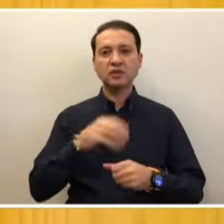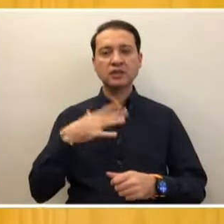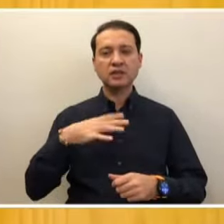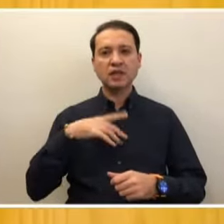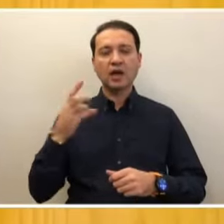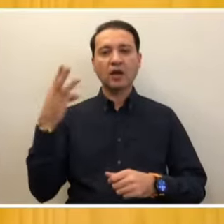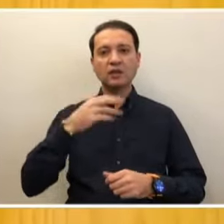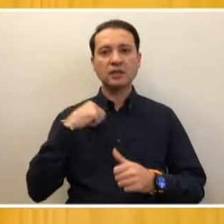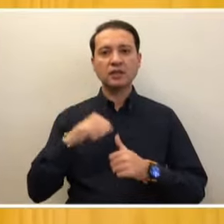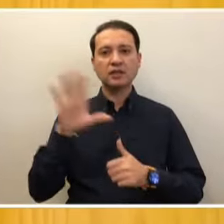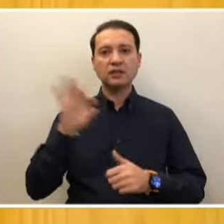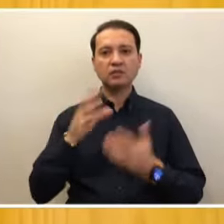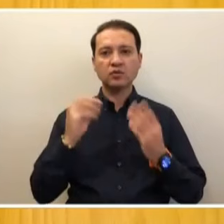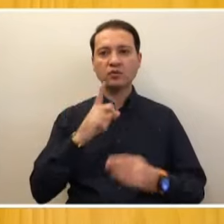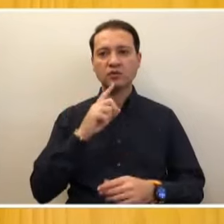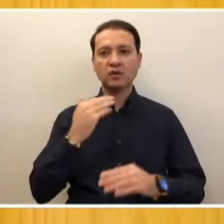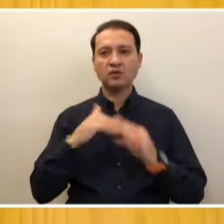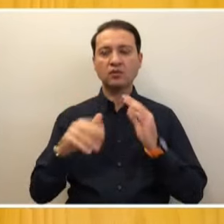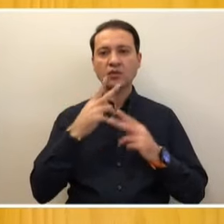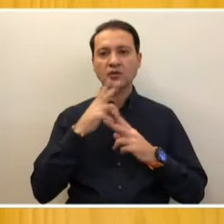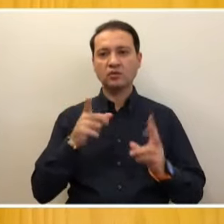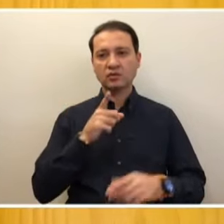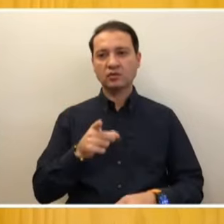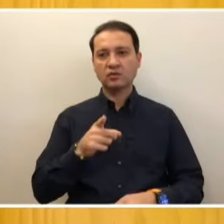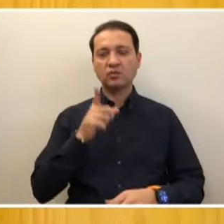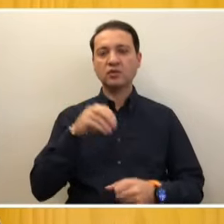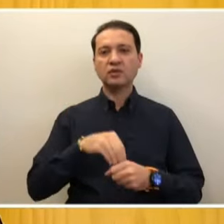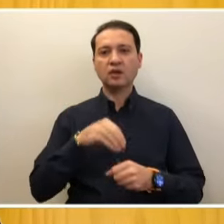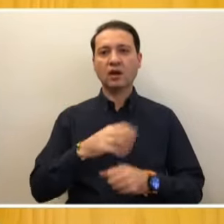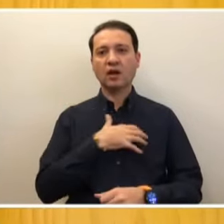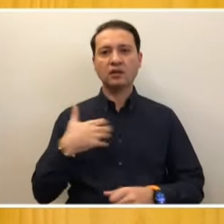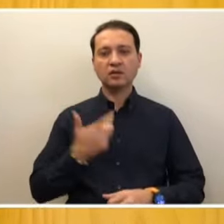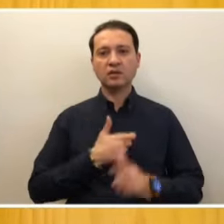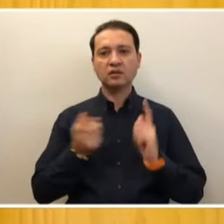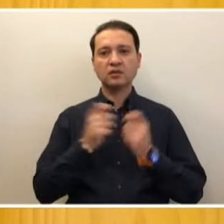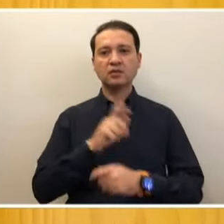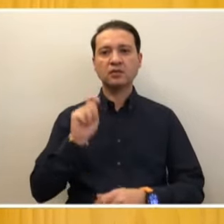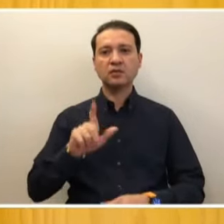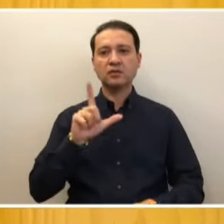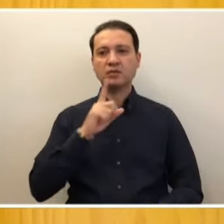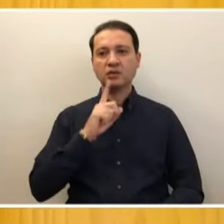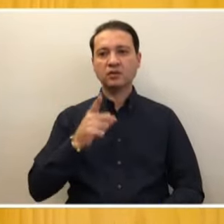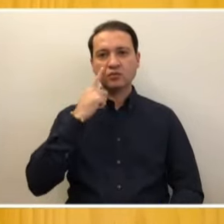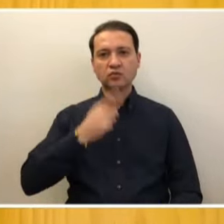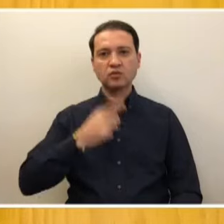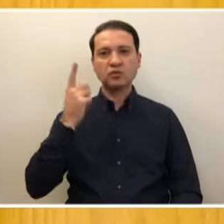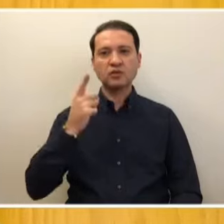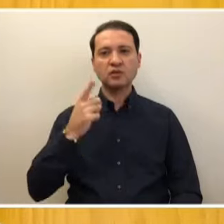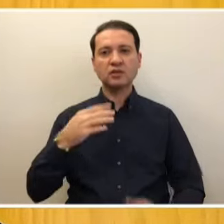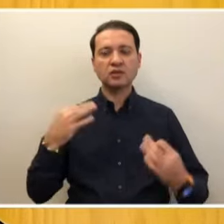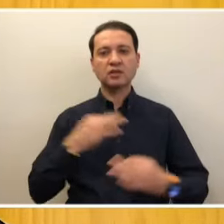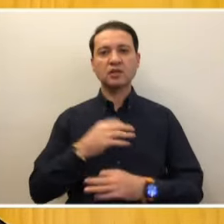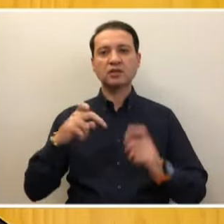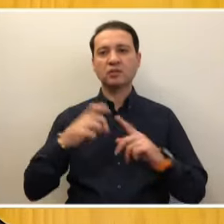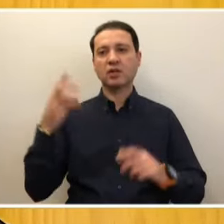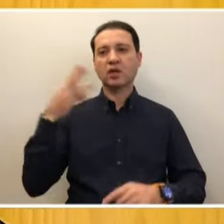seçilmesi olduğu şeklindeki yorumları hatırlattı. Bunun için anayasa değişikliği yapılmalı dedi. Cumhurbaşkanımız Sayın Recep Tayyip